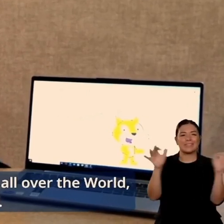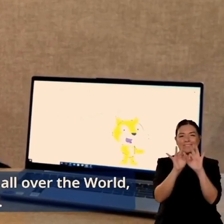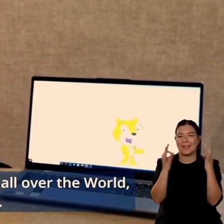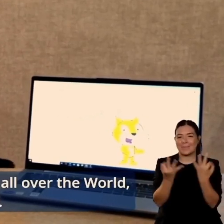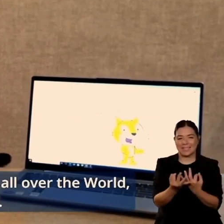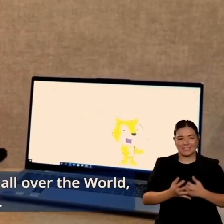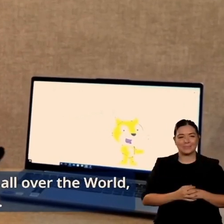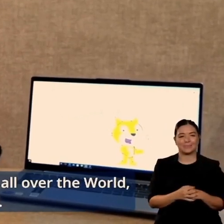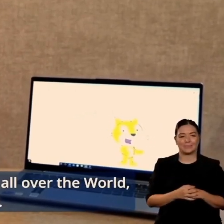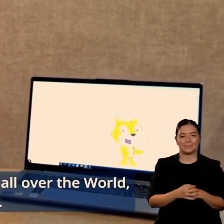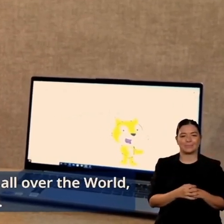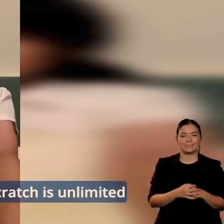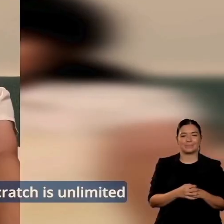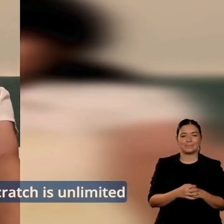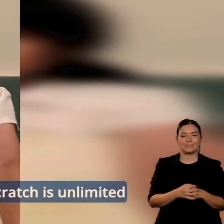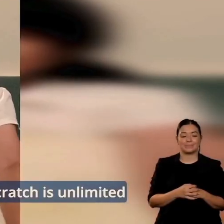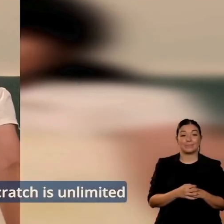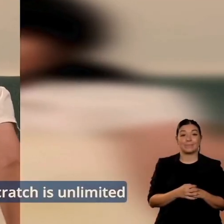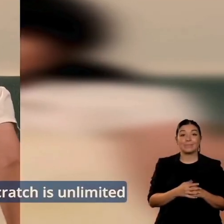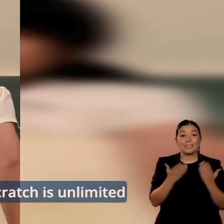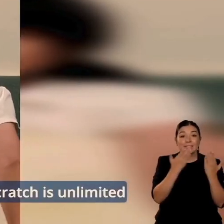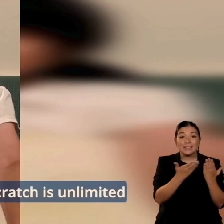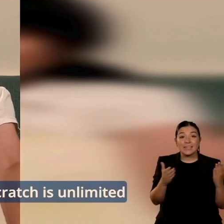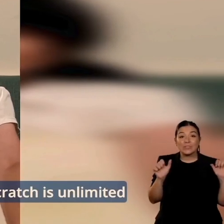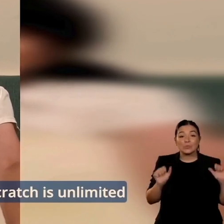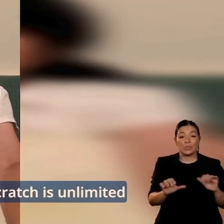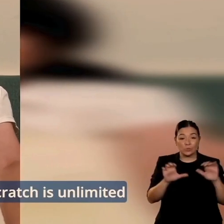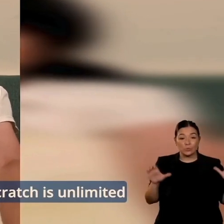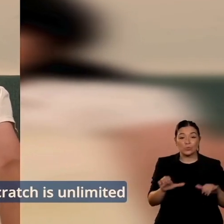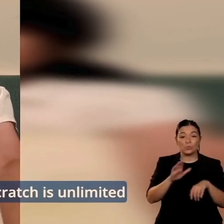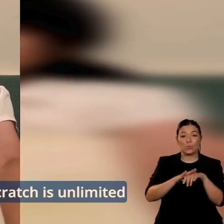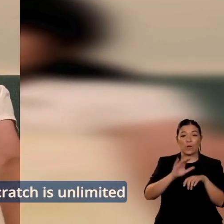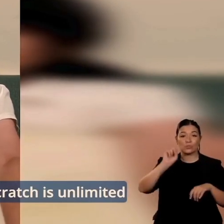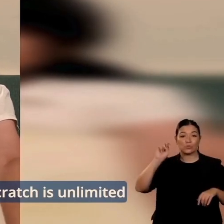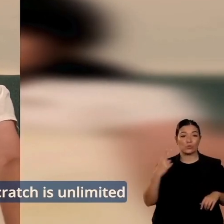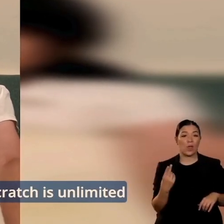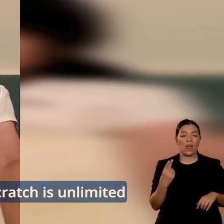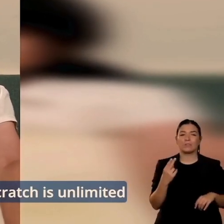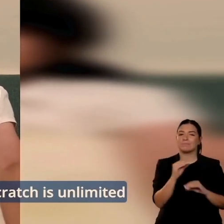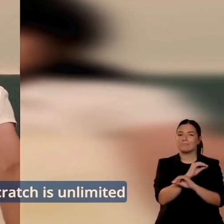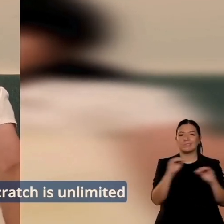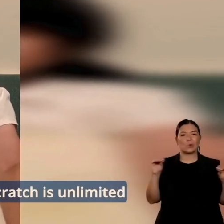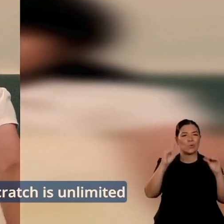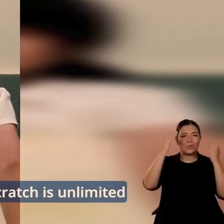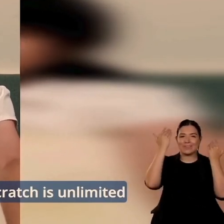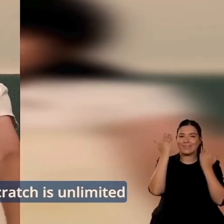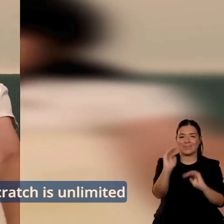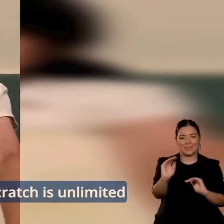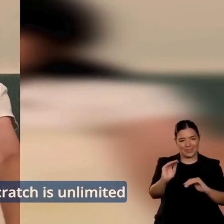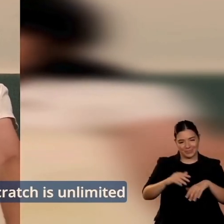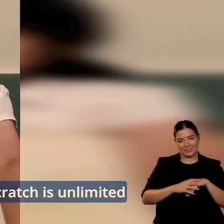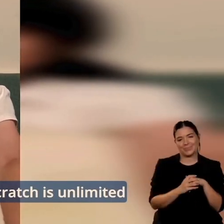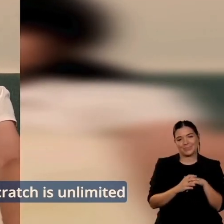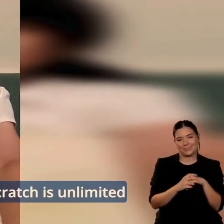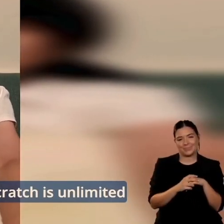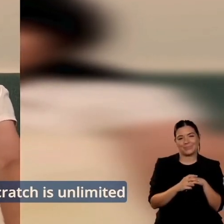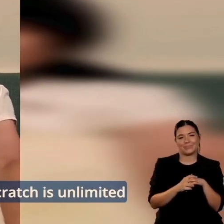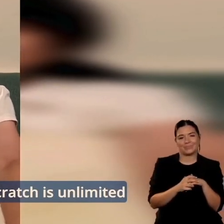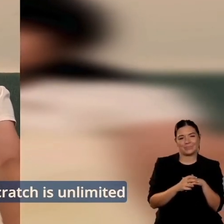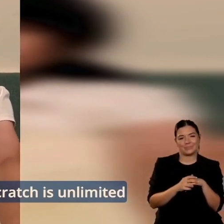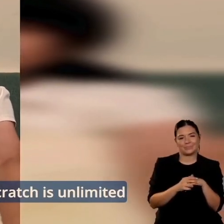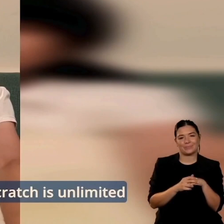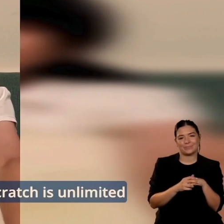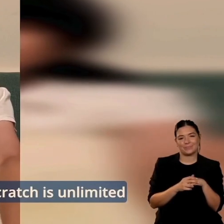strumento. Grazie a tutti e spero che voi abbiate una meravigliosa conferenza quest'anno.